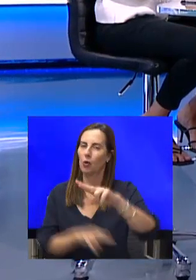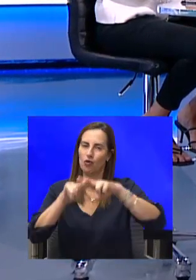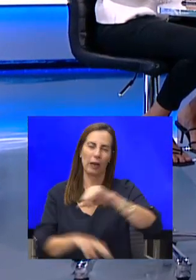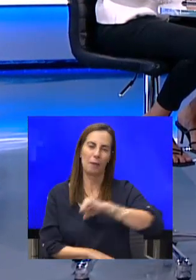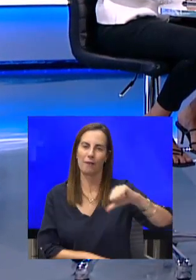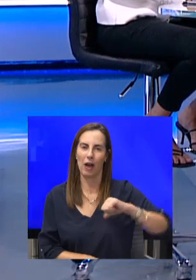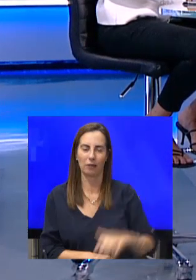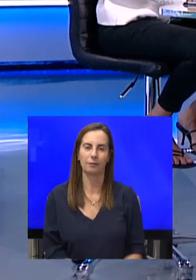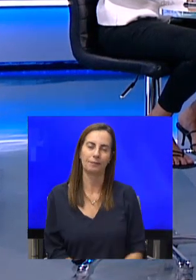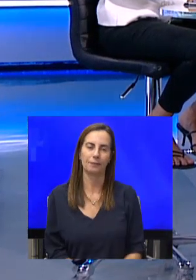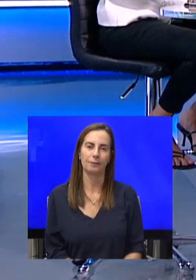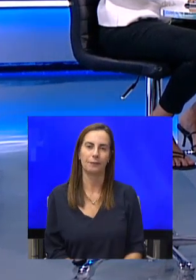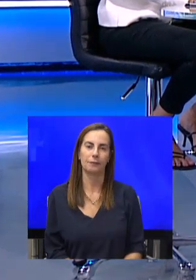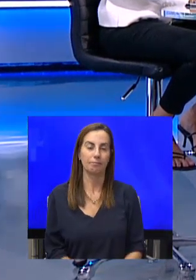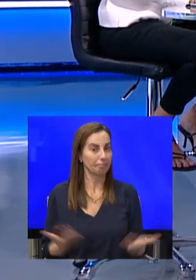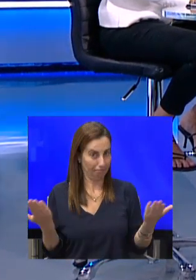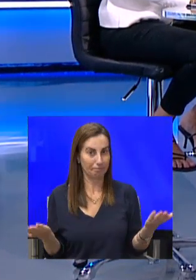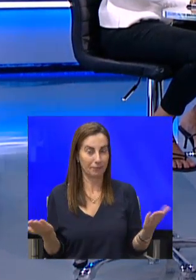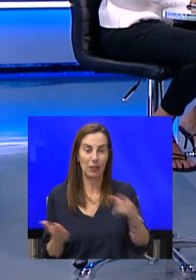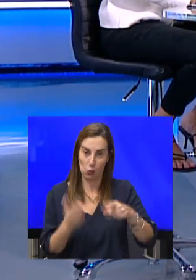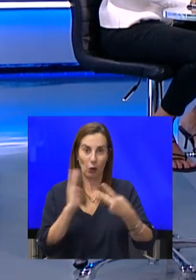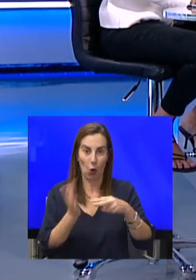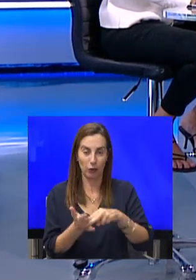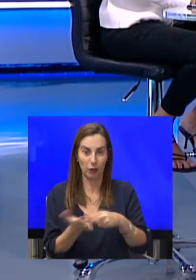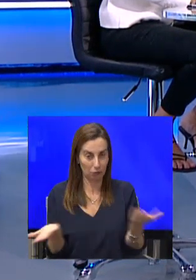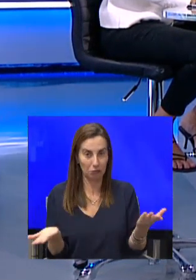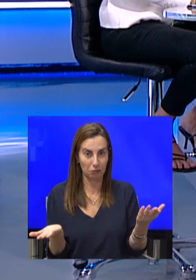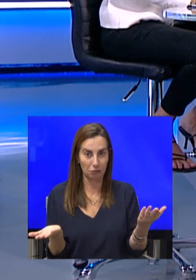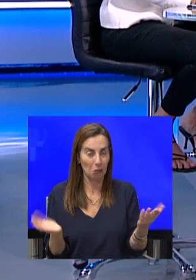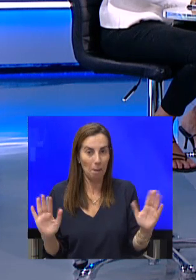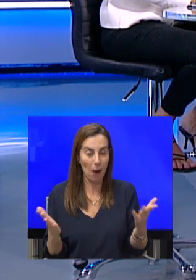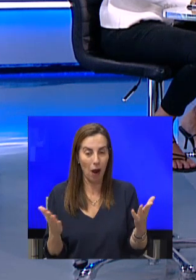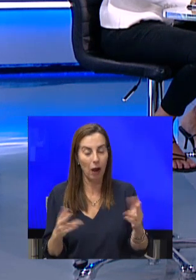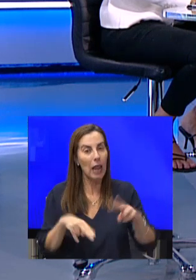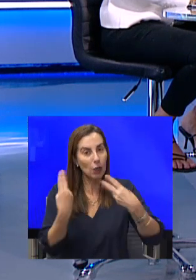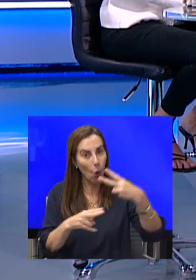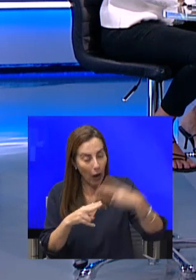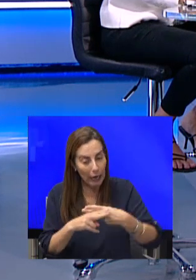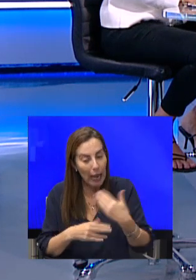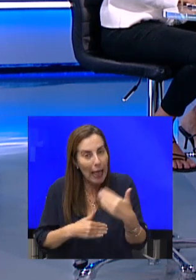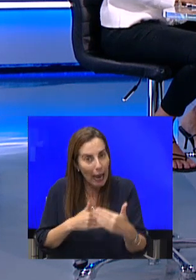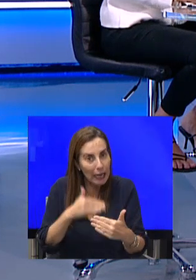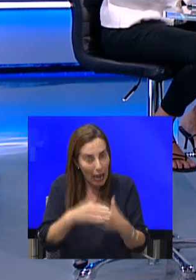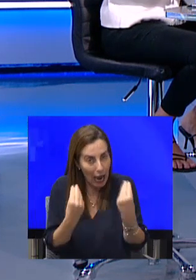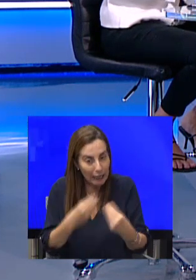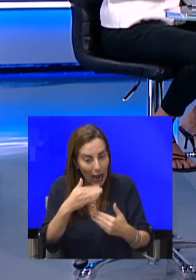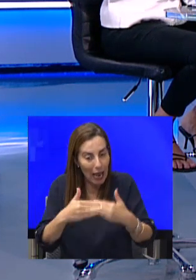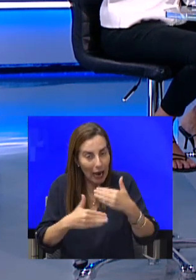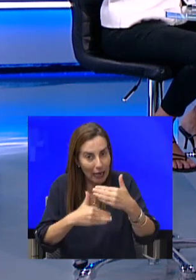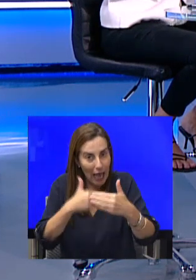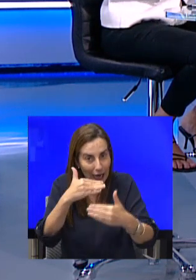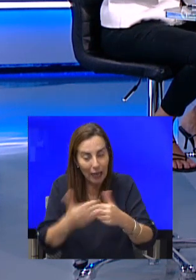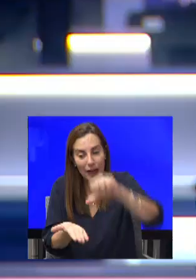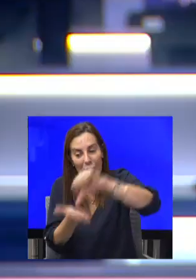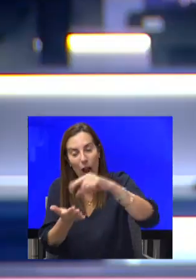אז זו התוכנית, לפתוח לאט בהדרגה דיפרנציאלי ולחלק היסף. ונגיד, אגב,